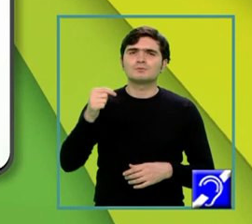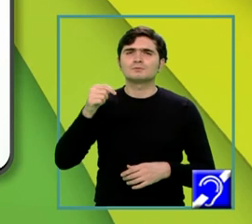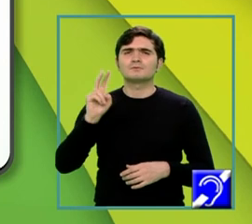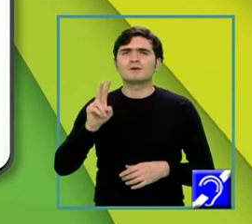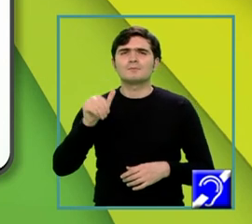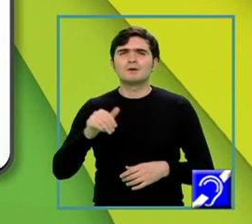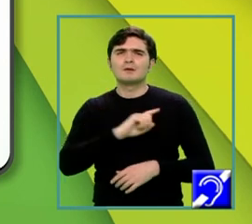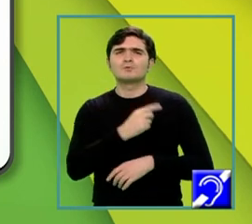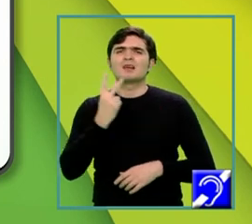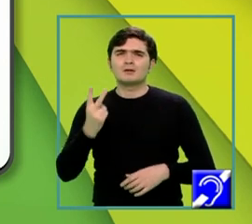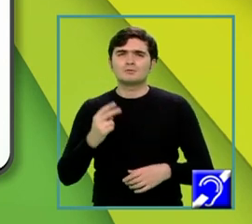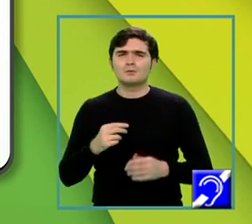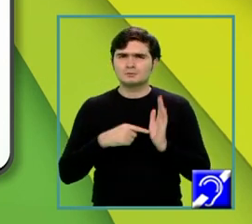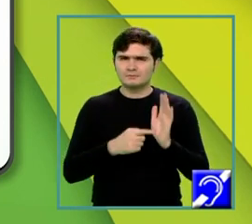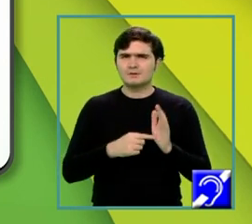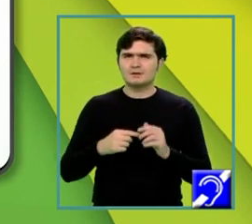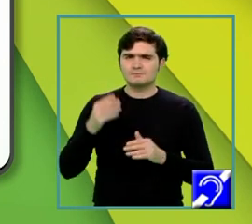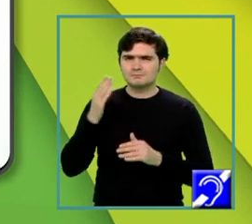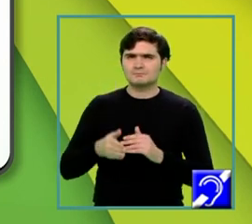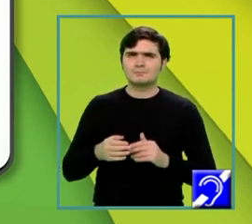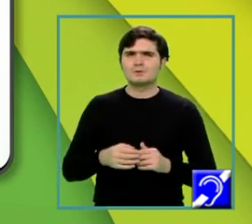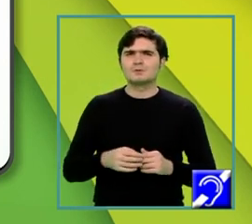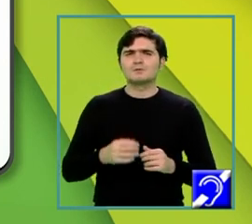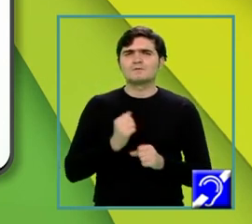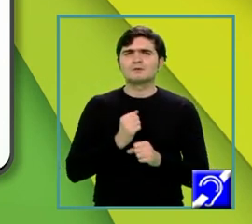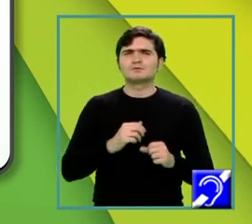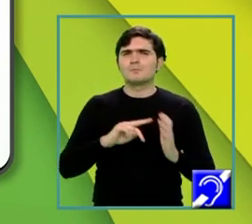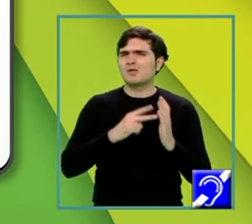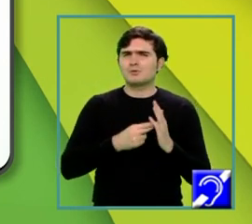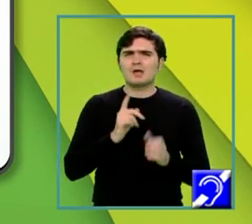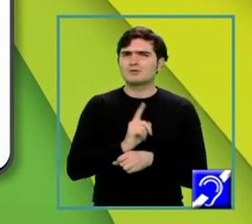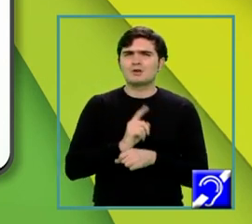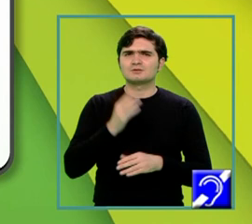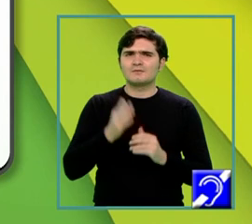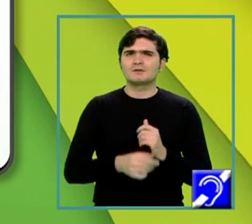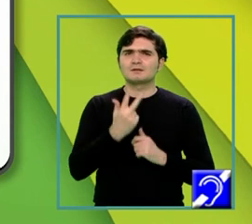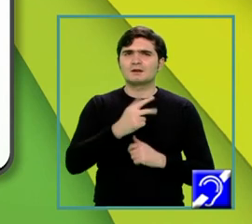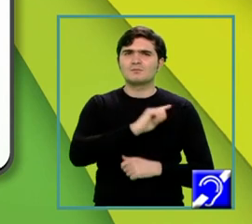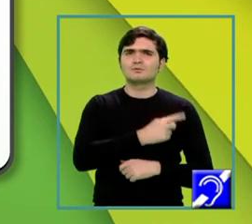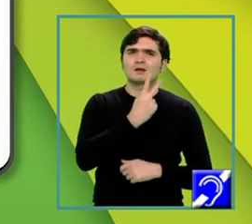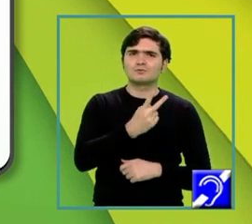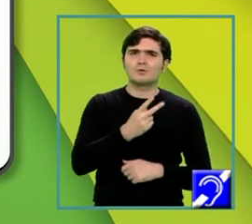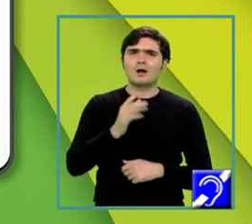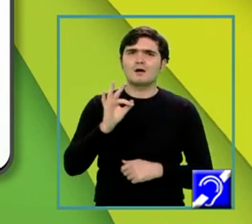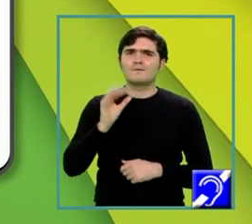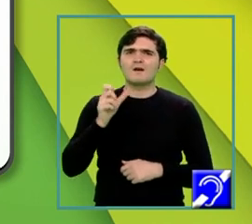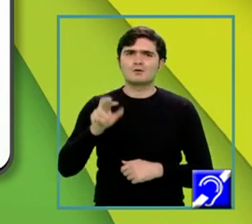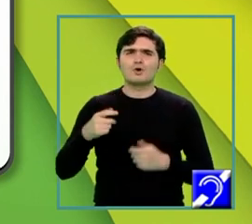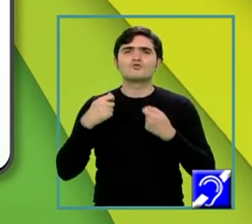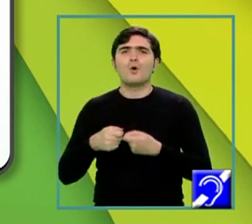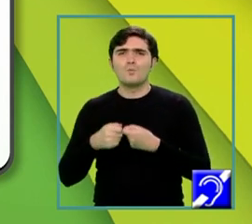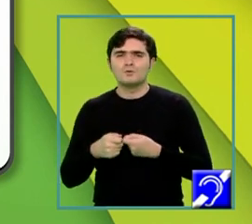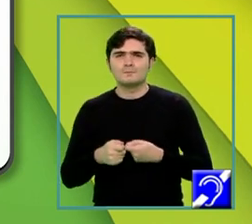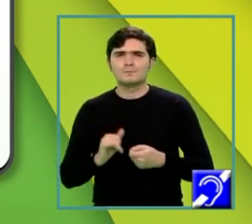departe cu 12 la pătrat ori 3, minus 9 la pătrat, iarăși cu metoda factorii comun, am scos 3 la a doua factorul comun și am obținut